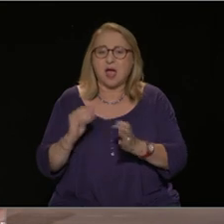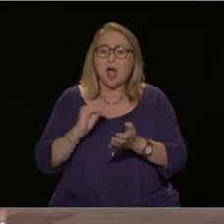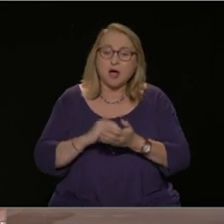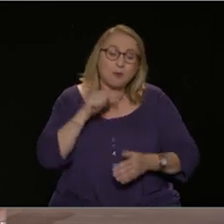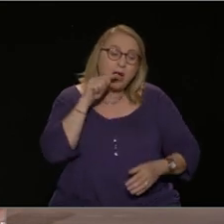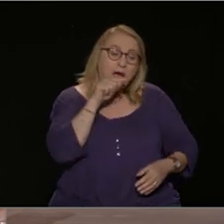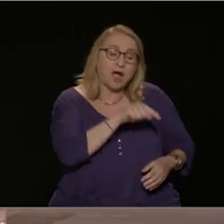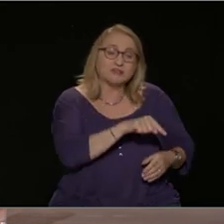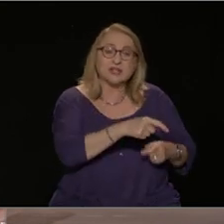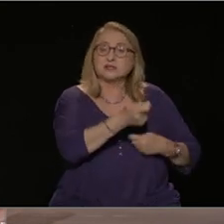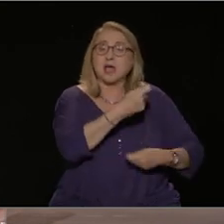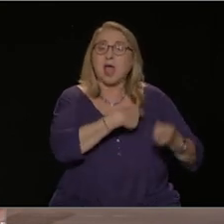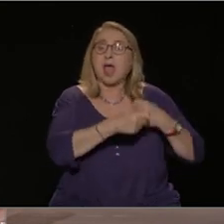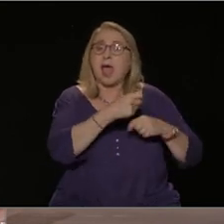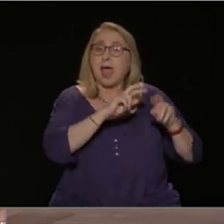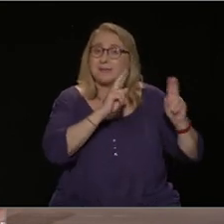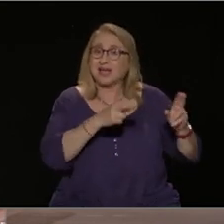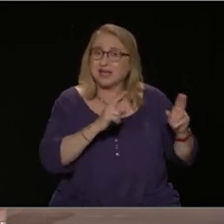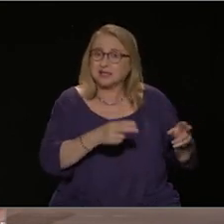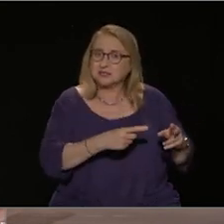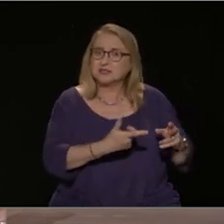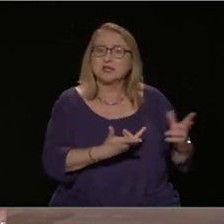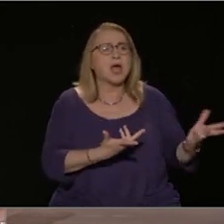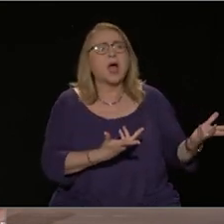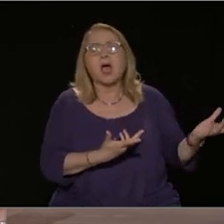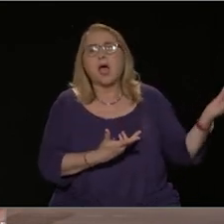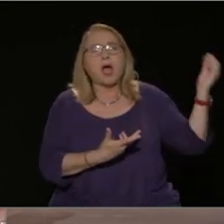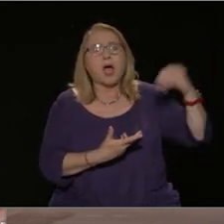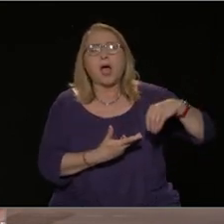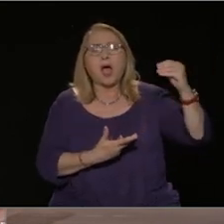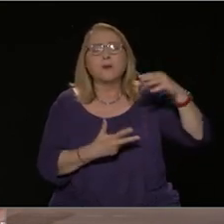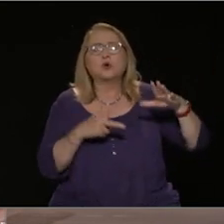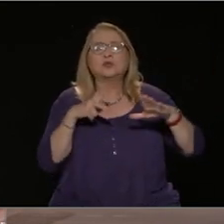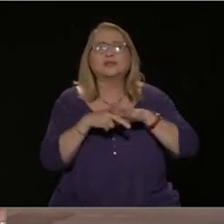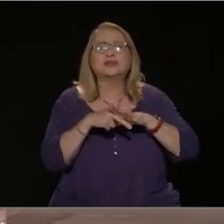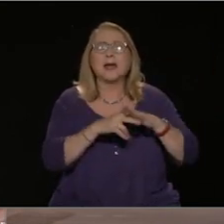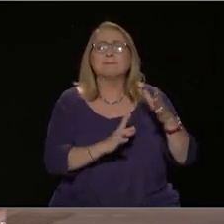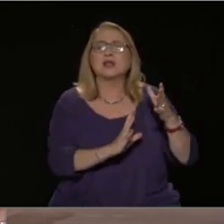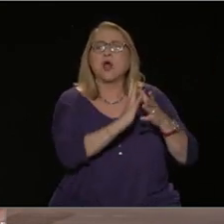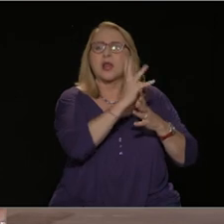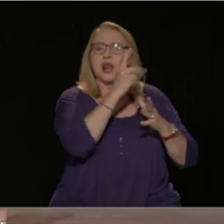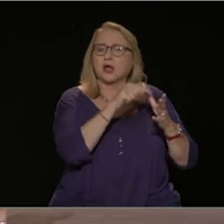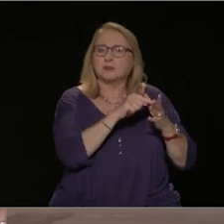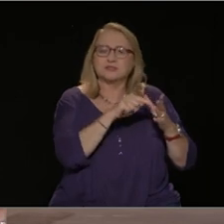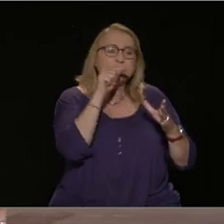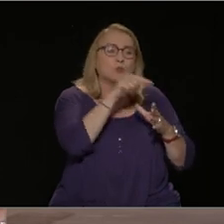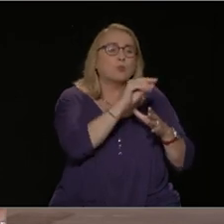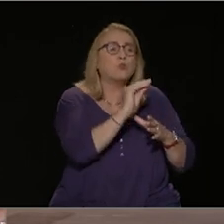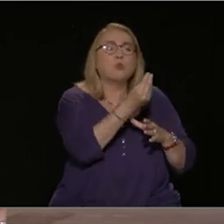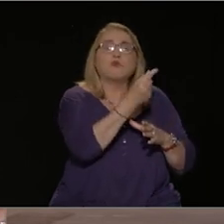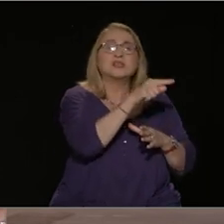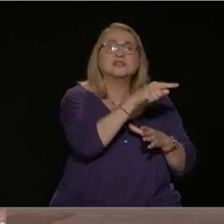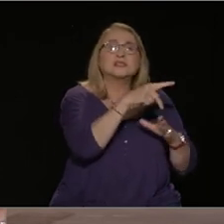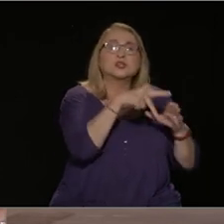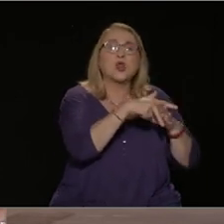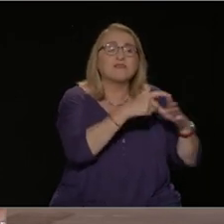από το Ταμείο Ανάκαμψης, που από πού έρχονται αυτά τα λεφτά, με νέο δανεισμό του ελληνικού δημοσίου που καλούμαστε να πληρώσουμε